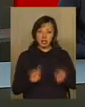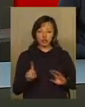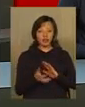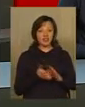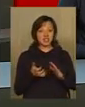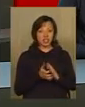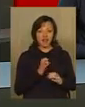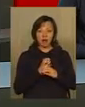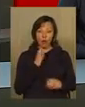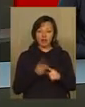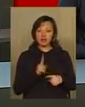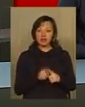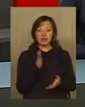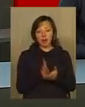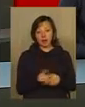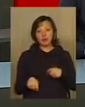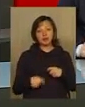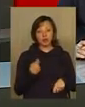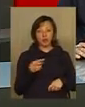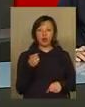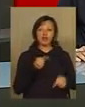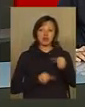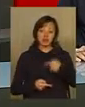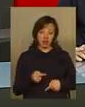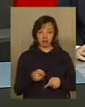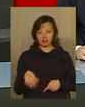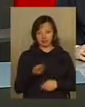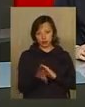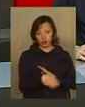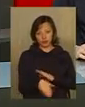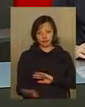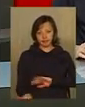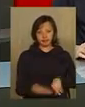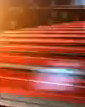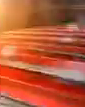вистачає вагонів, і ці напрямки збиткові, бо назад повертаються порожніми.